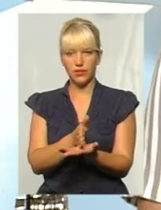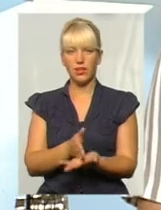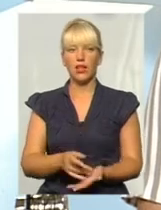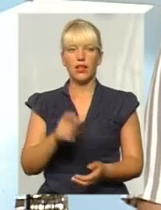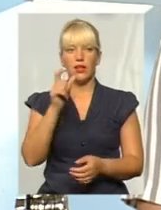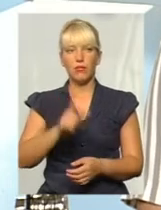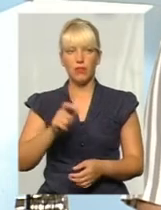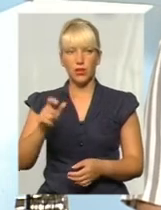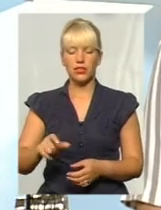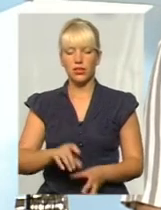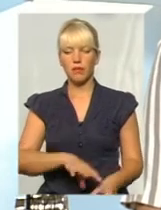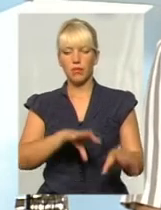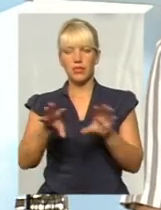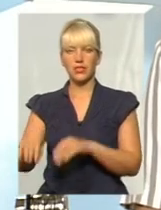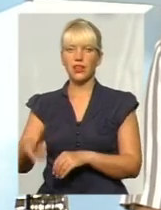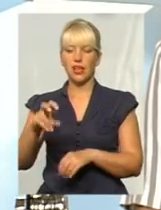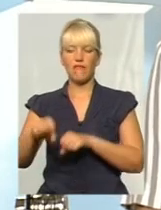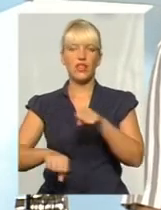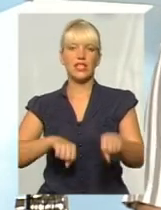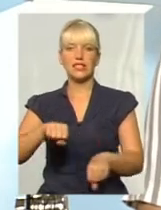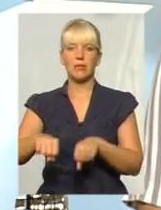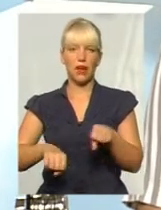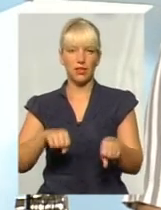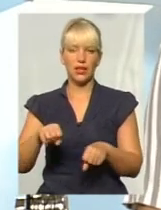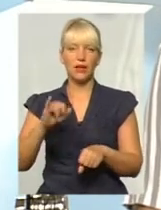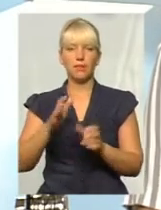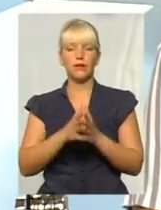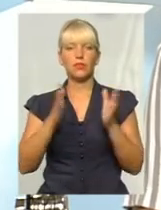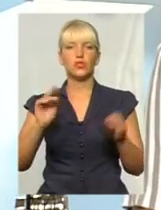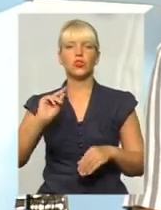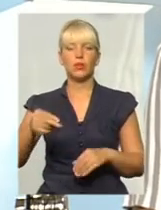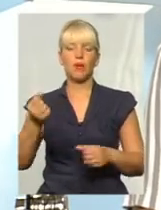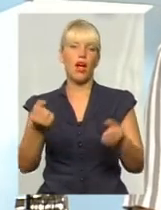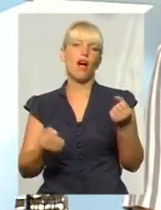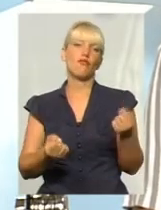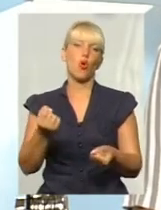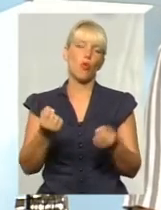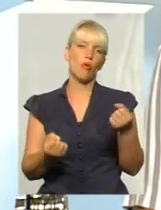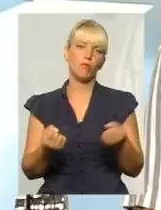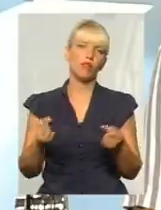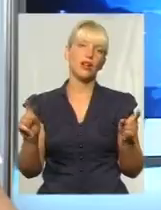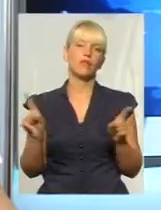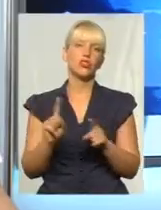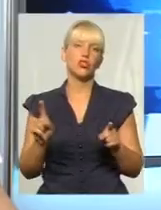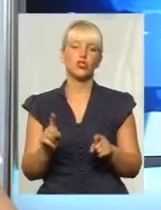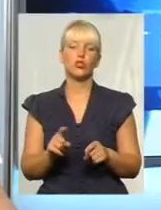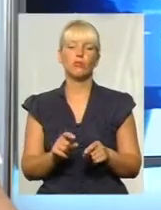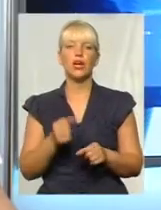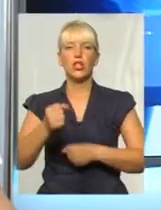мешканці пересідають на велосипеди більш ніж автомобілями, ну, для того, щоб дістатися з одного